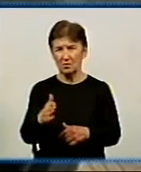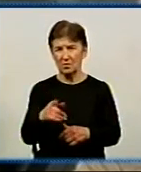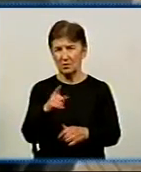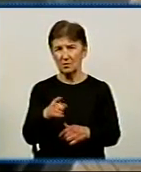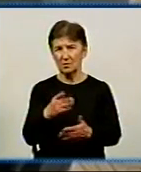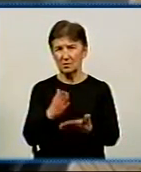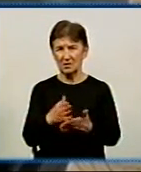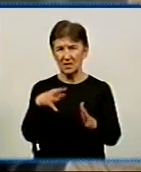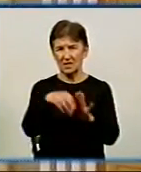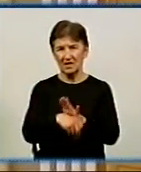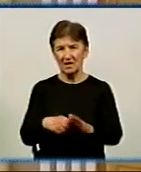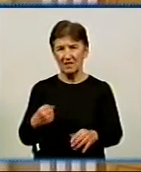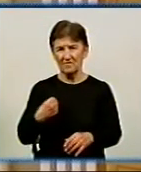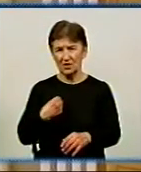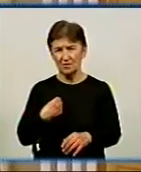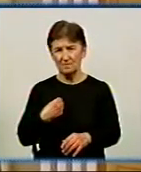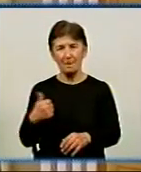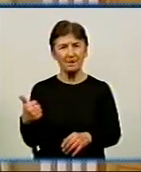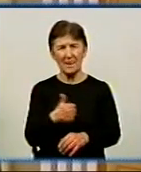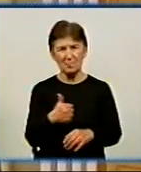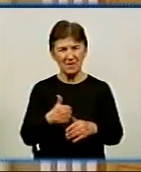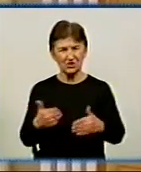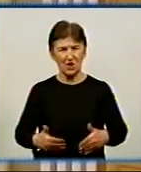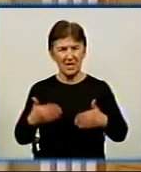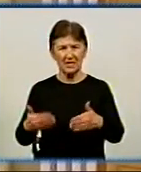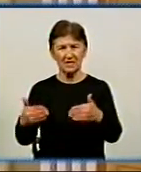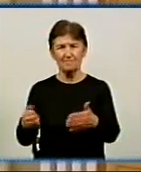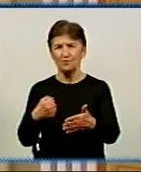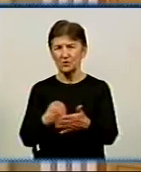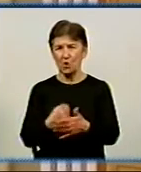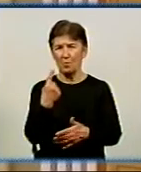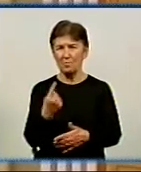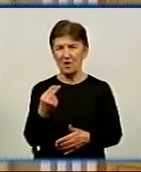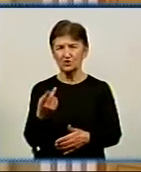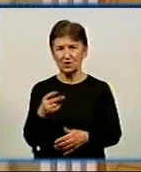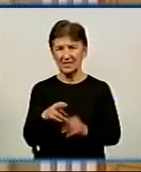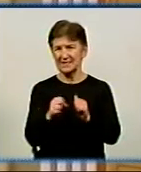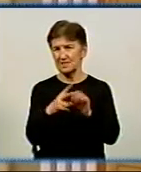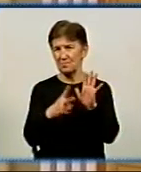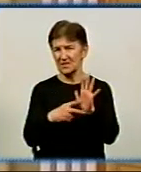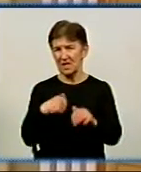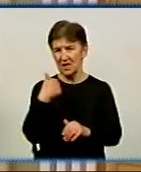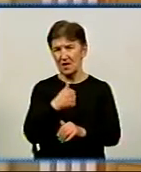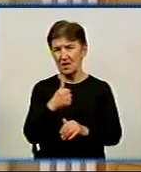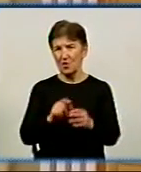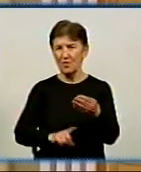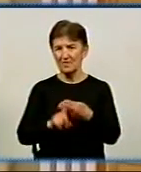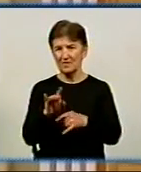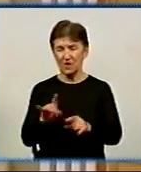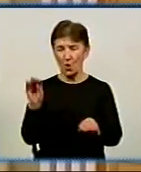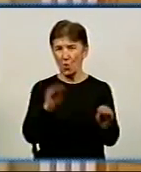'являться штатні військові капелани. На першому етапі ми плануємо до 1 червня 2017 року вести та